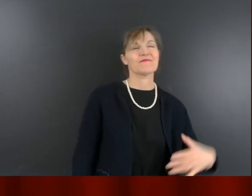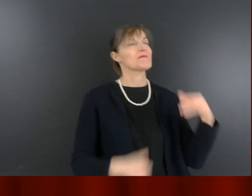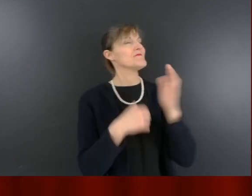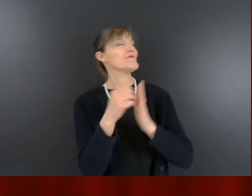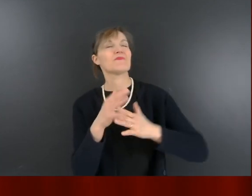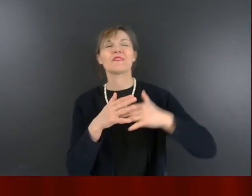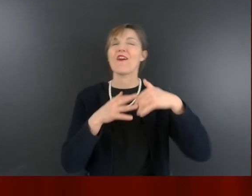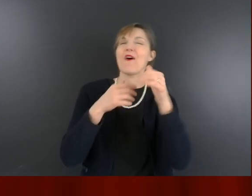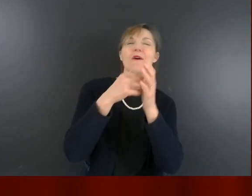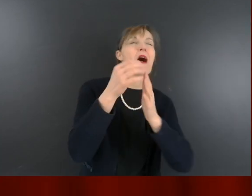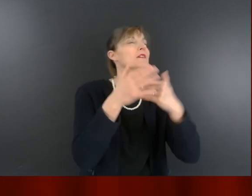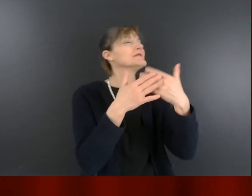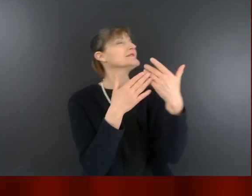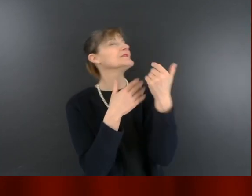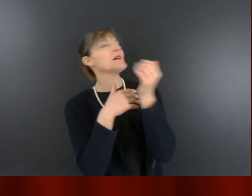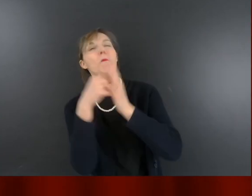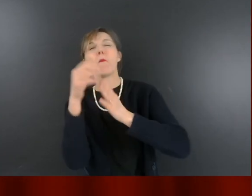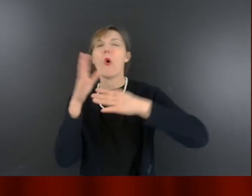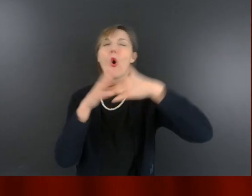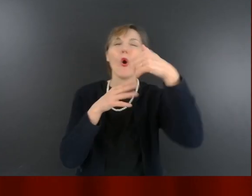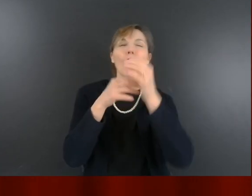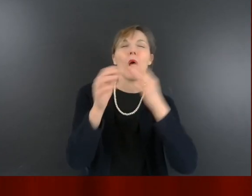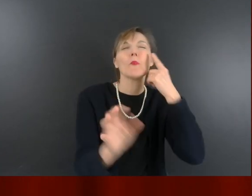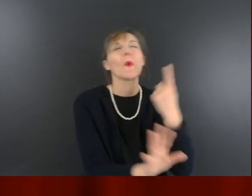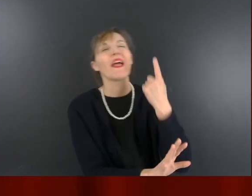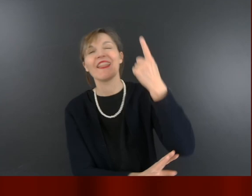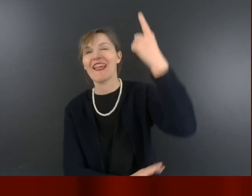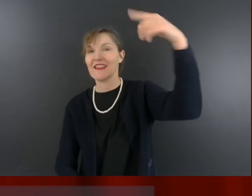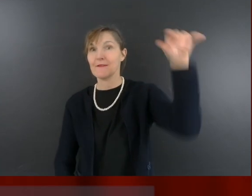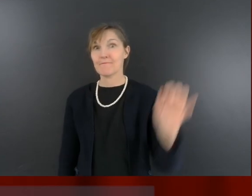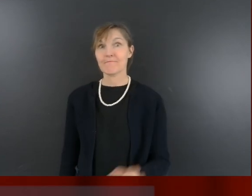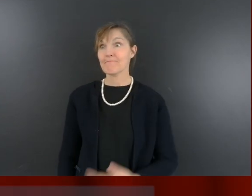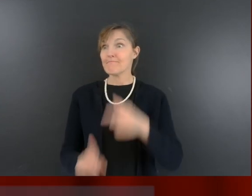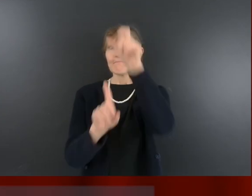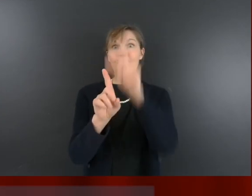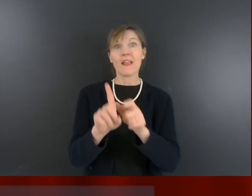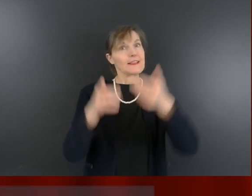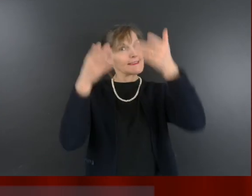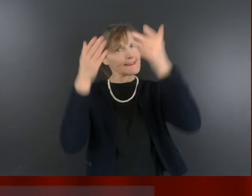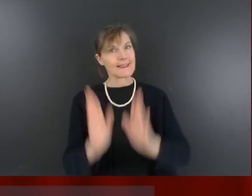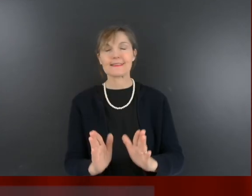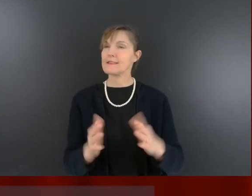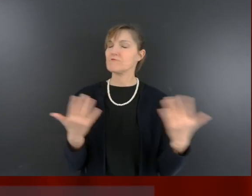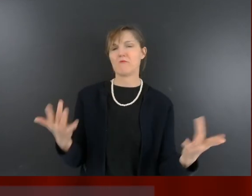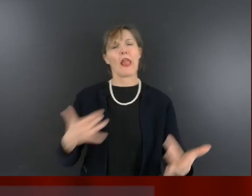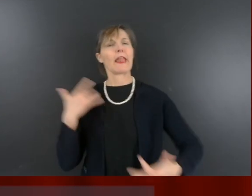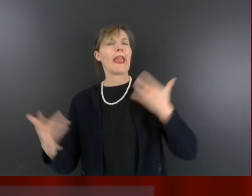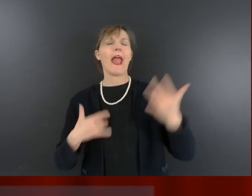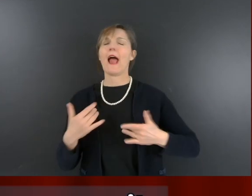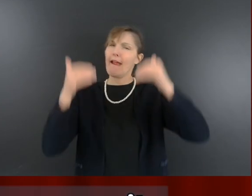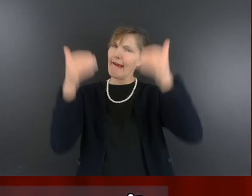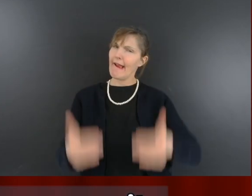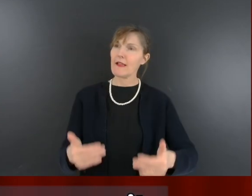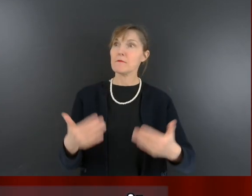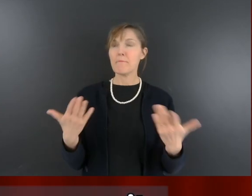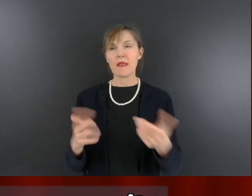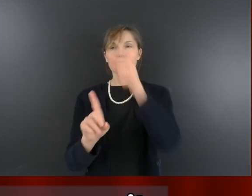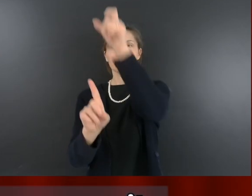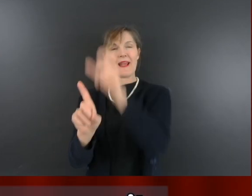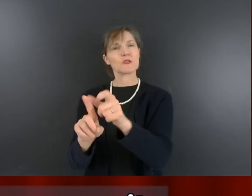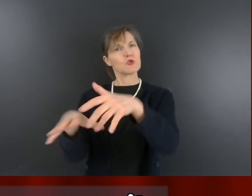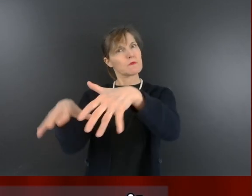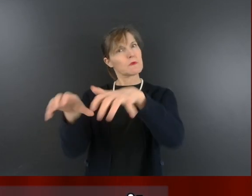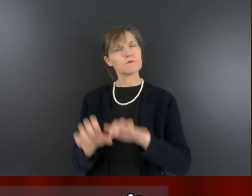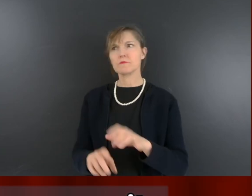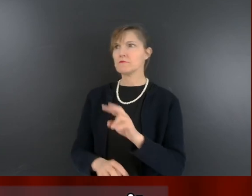Heureux pour l'éternité. » Elle décida de renoncer au théâtre. Mais l'administrateur